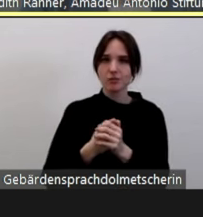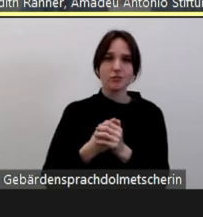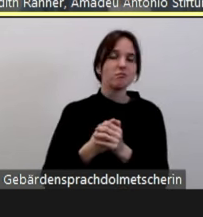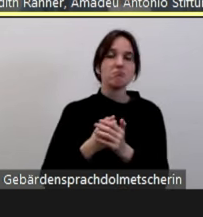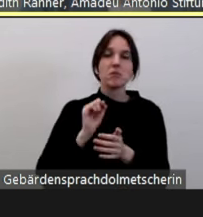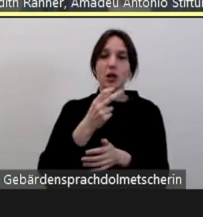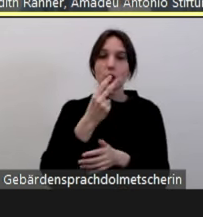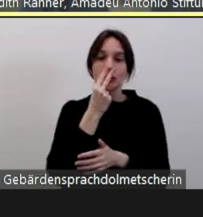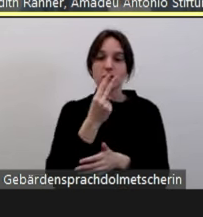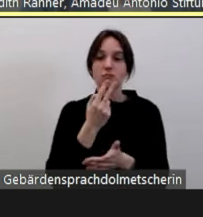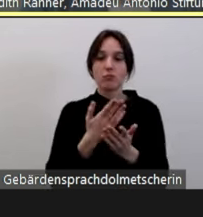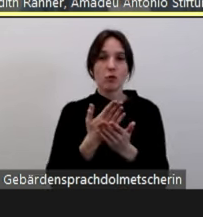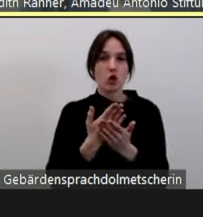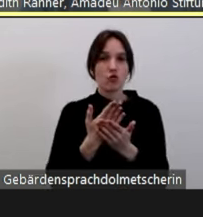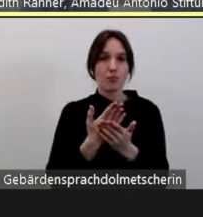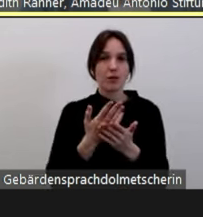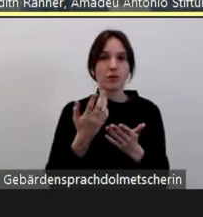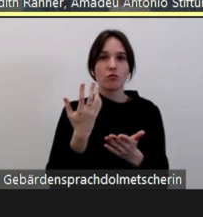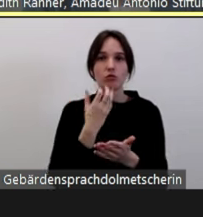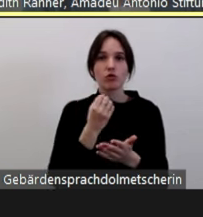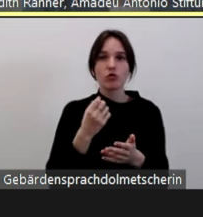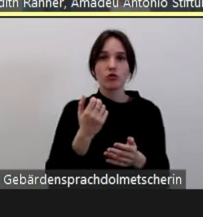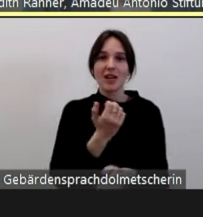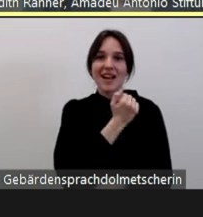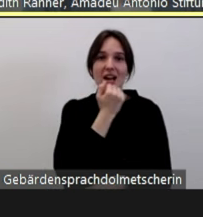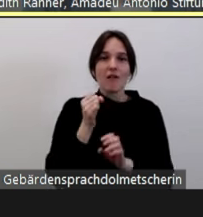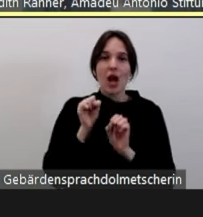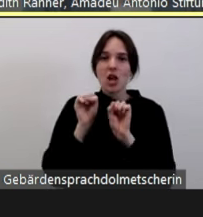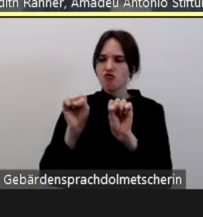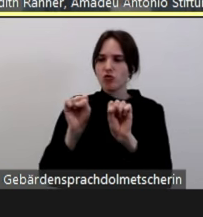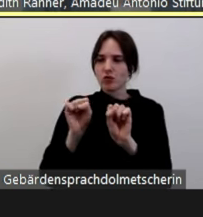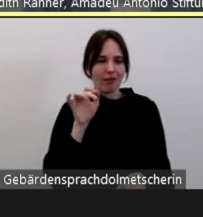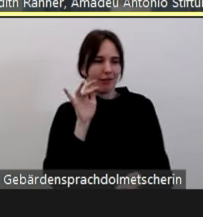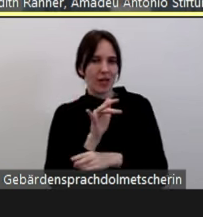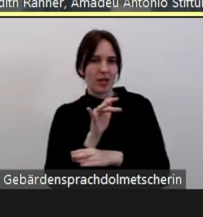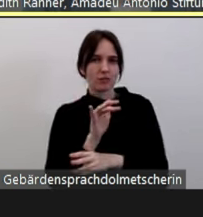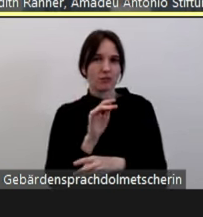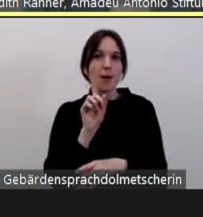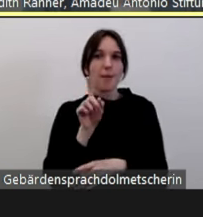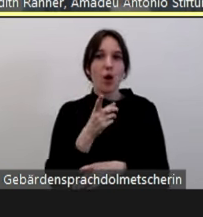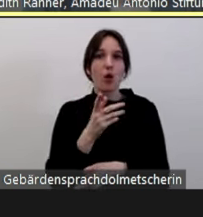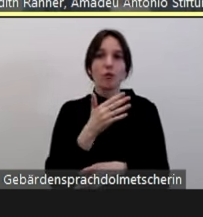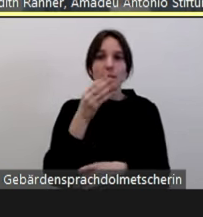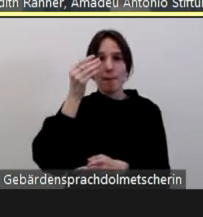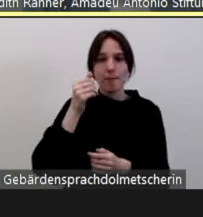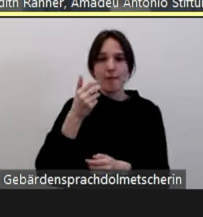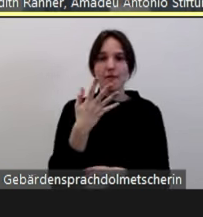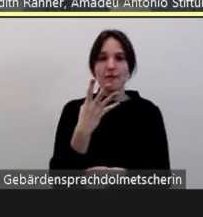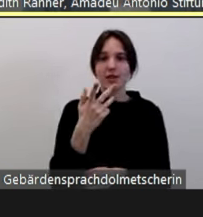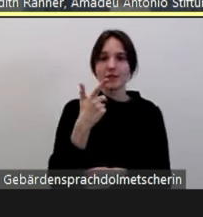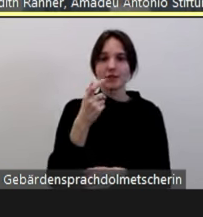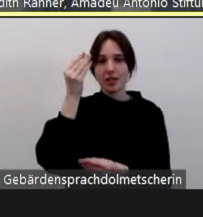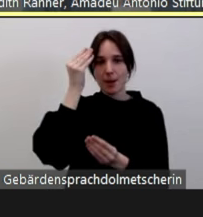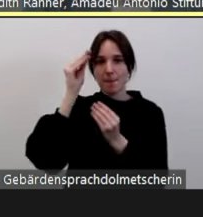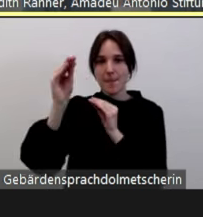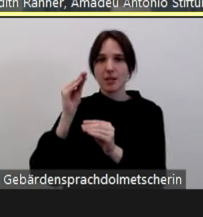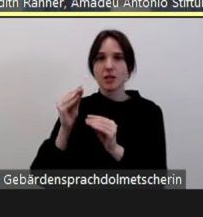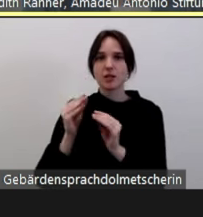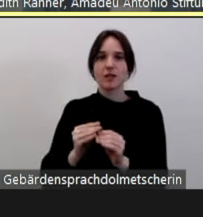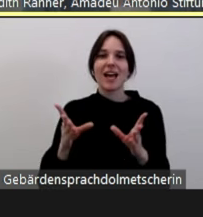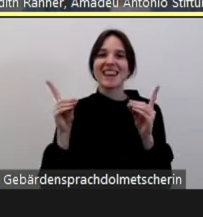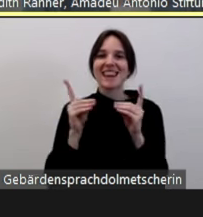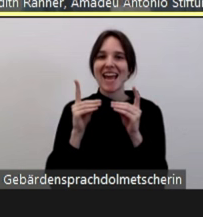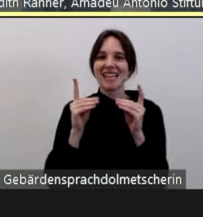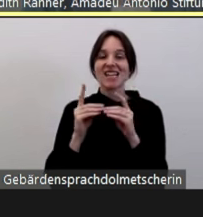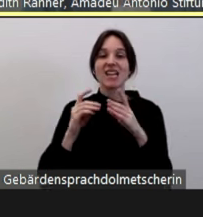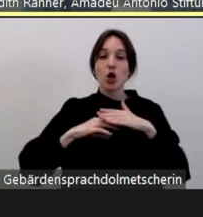im Feld von Mobilmachung gegen Gewaltschutz. Wir haben einige Meldungen bekommen, nämlich 24 zu Dating-Coaches und Pick-up-Artists